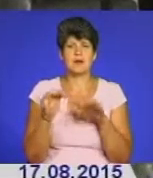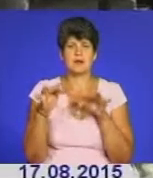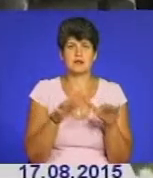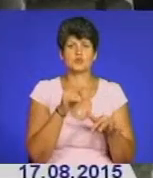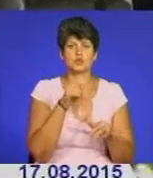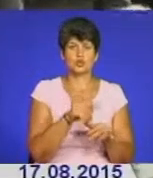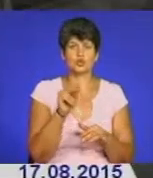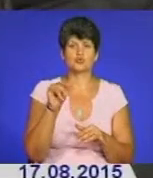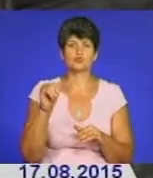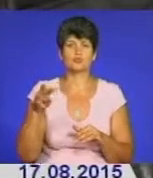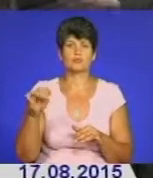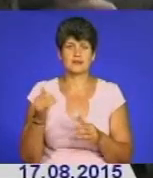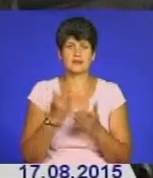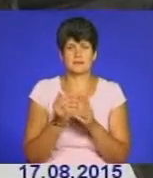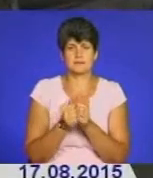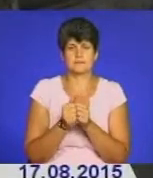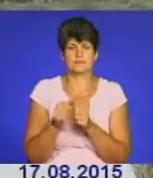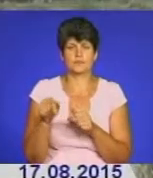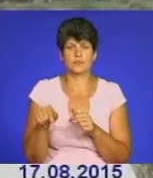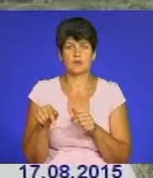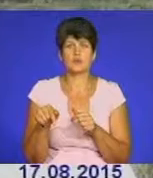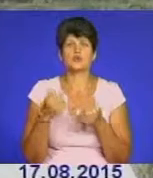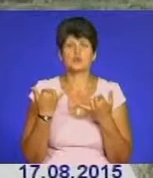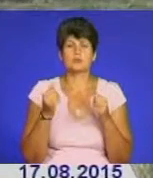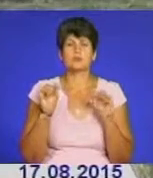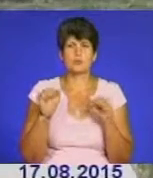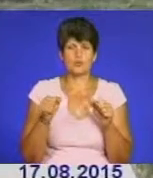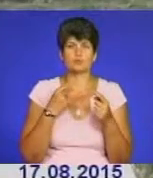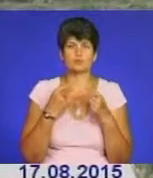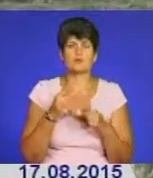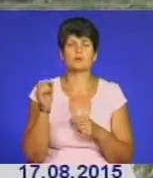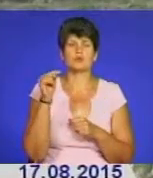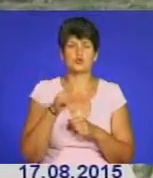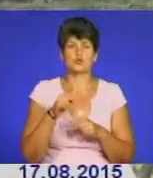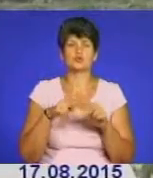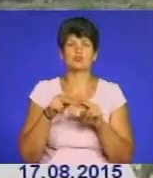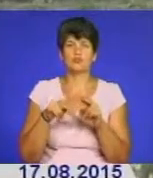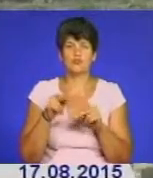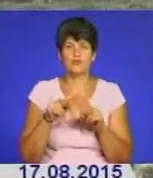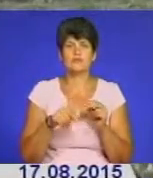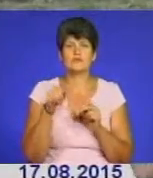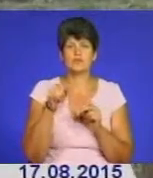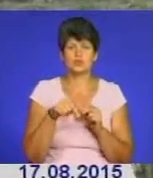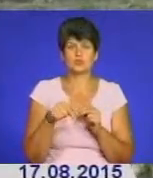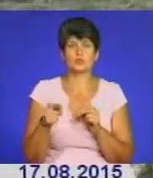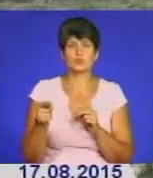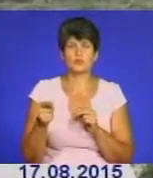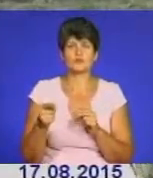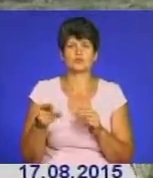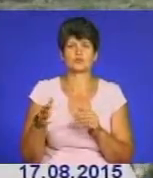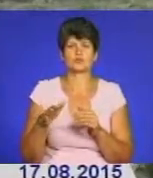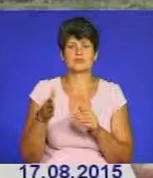покликаний захистити життя наших хлопців, захистити нашу територіальну цілісність від російського агресора